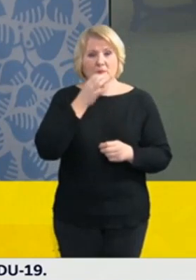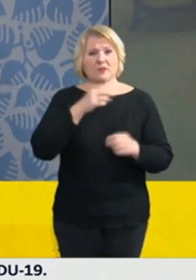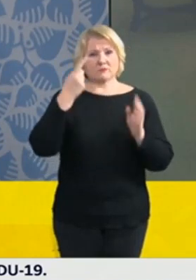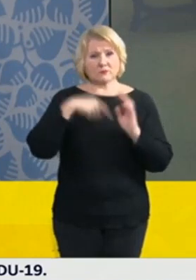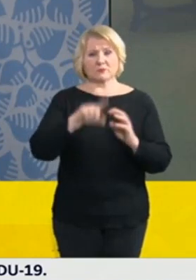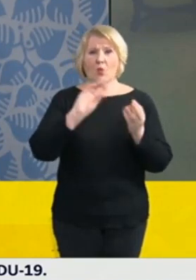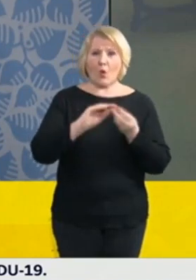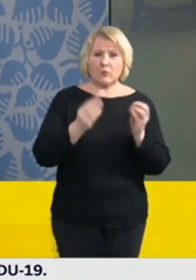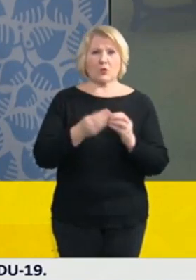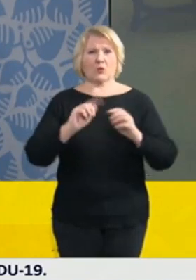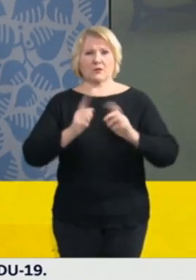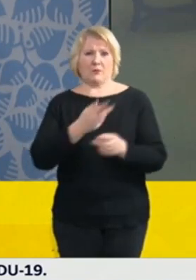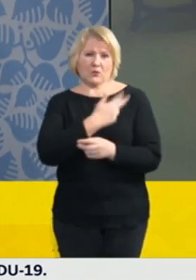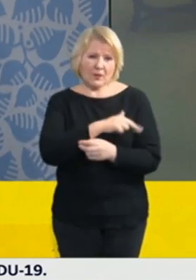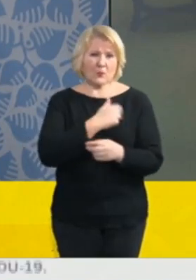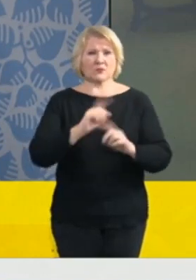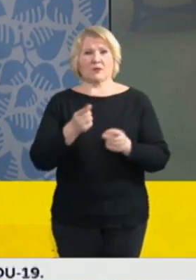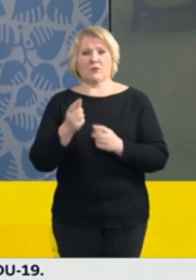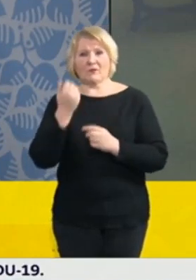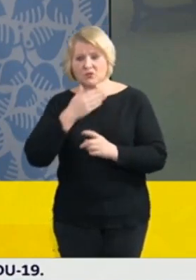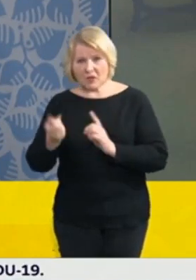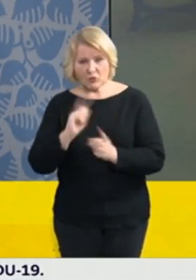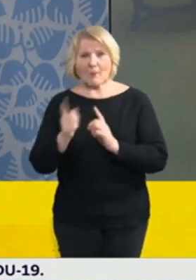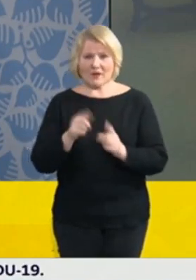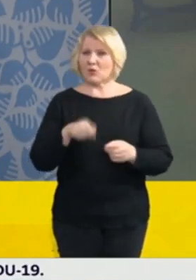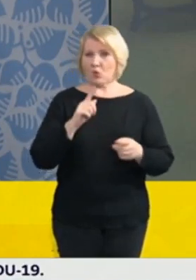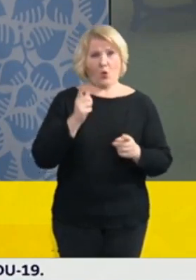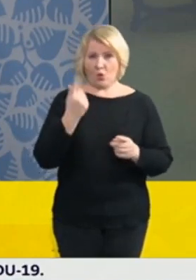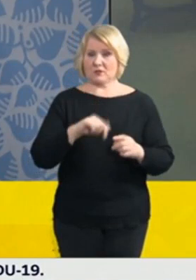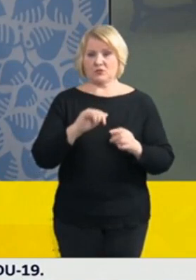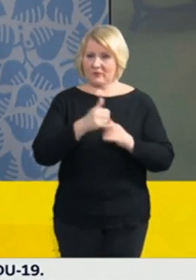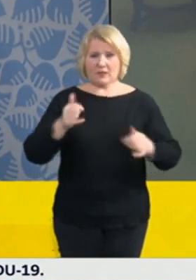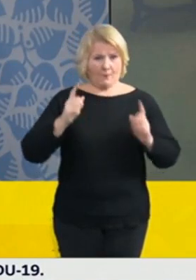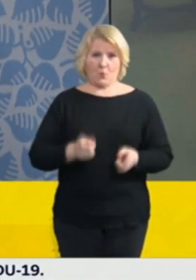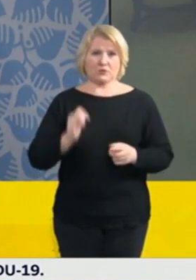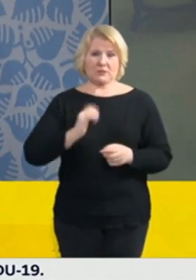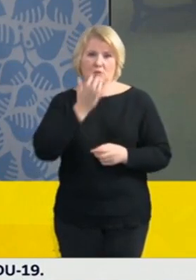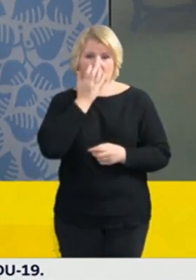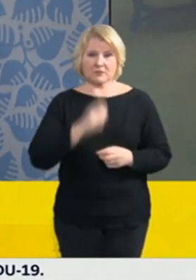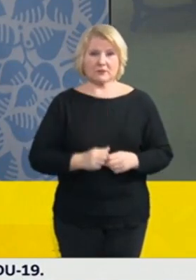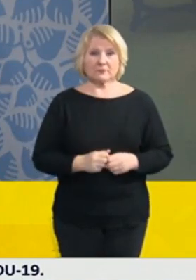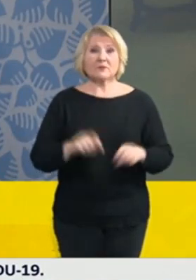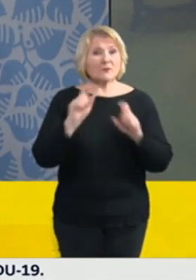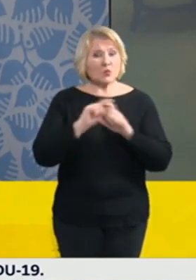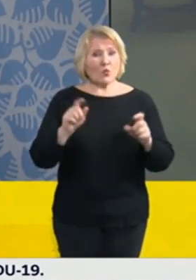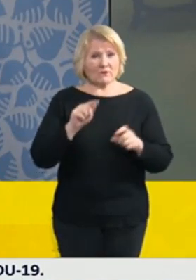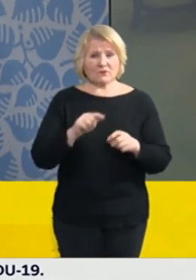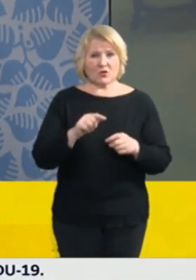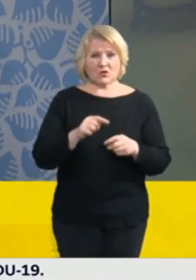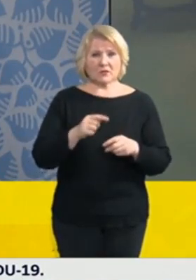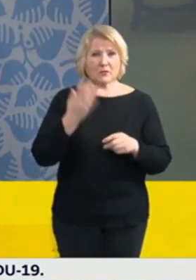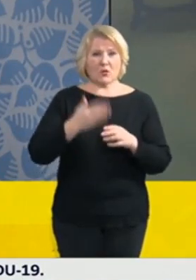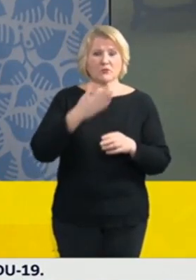třeba šála nebo něco podobného. Je to z toho důvodu, že toto opatření nebylo oznámeno ten minulý pátek, tak, abychom se